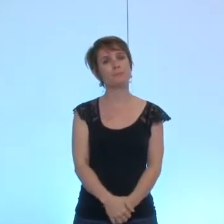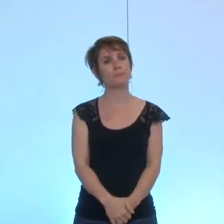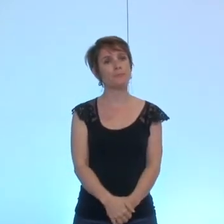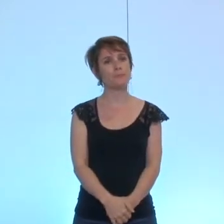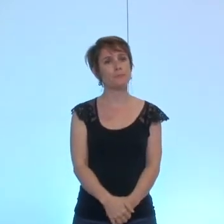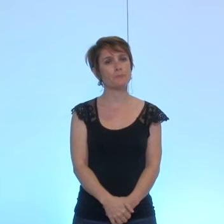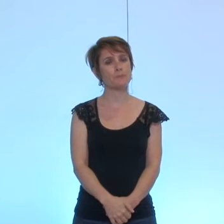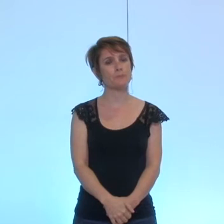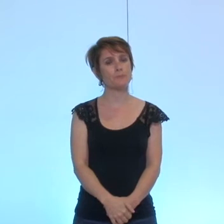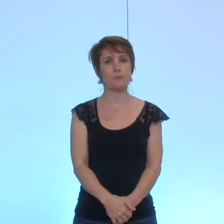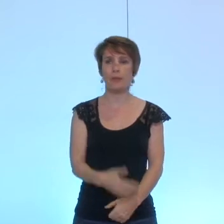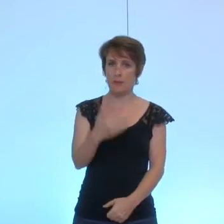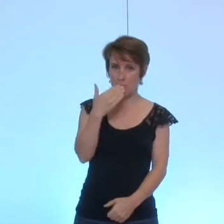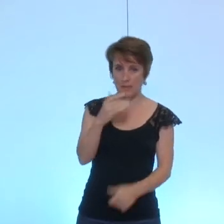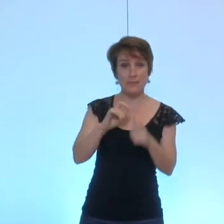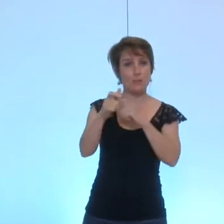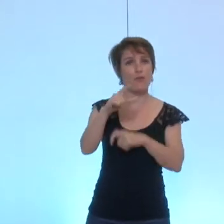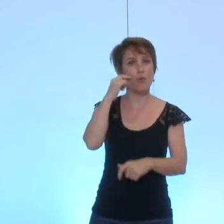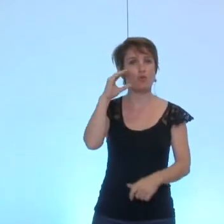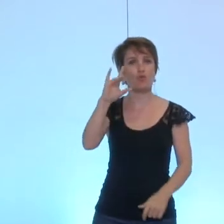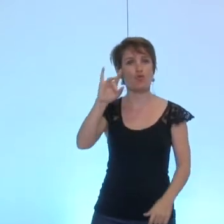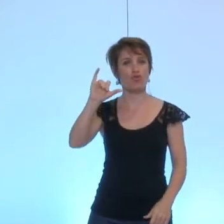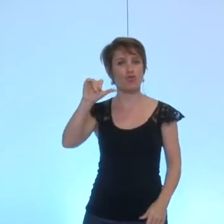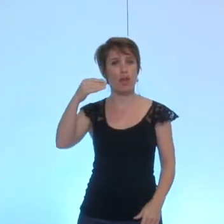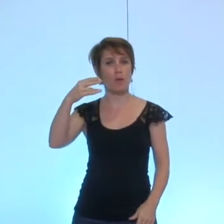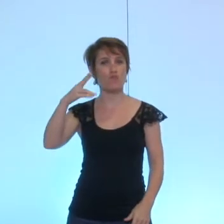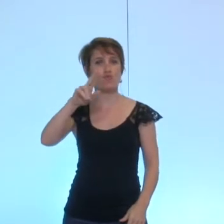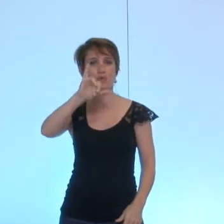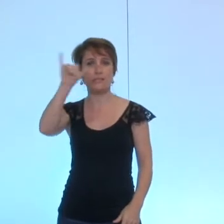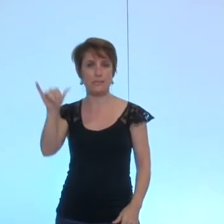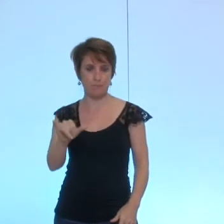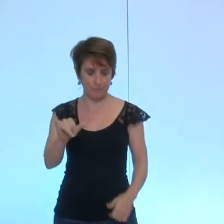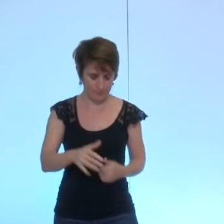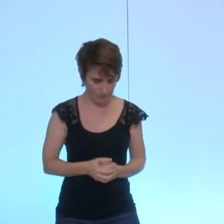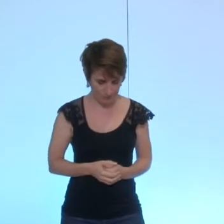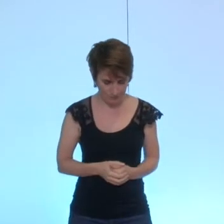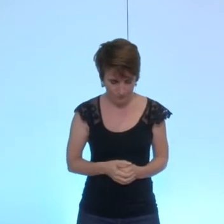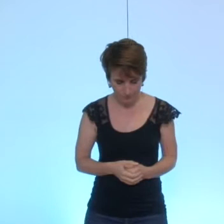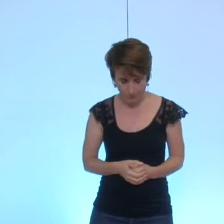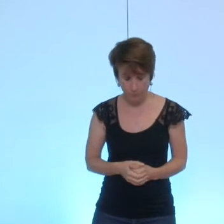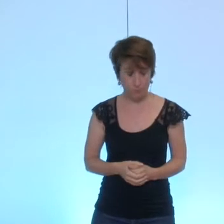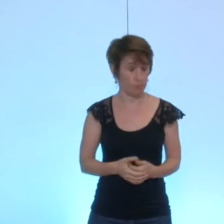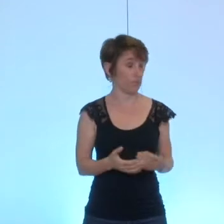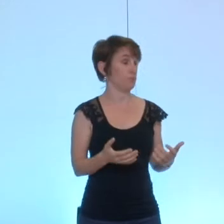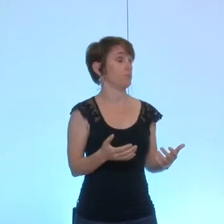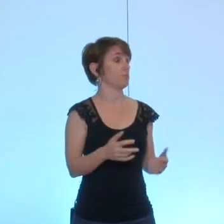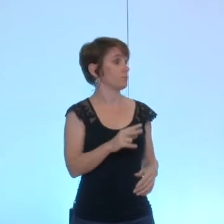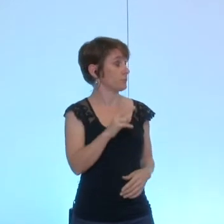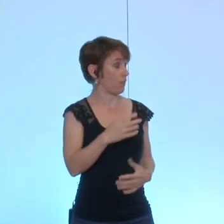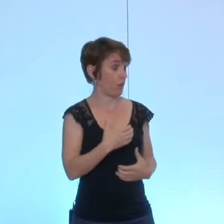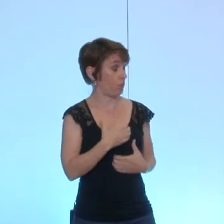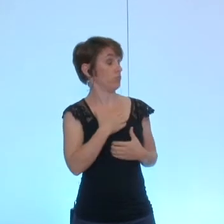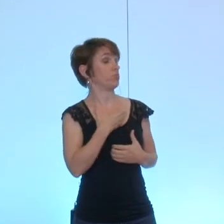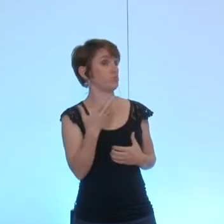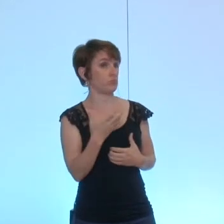Merci. Monsieur Chamussy. Ce qui est frappant, c'est que vous nous feignez de ne pas